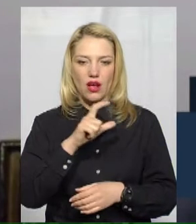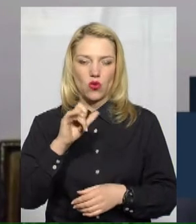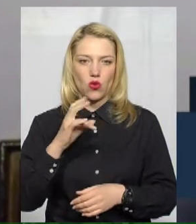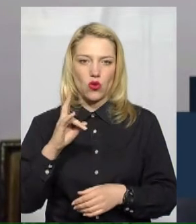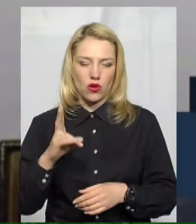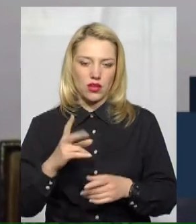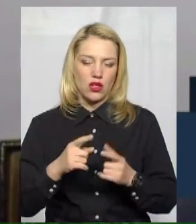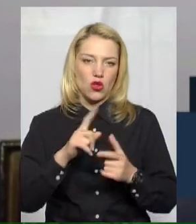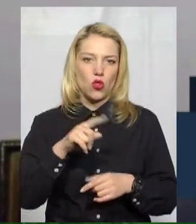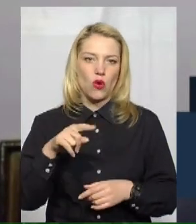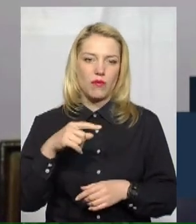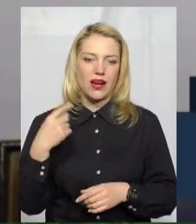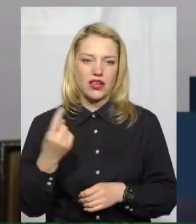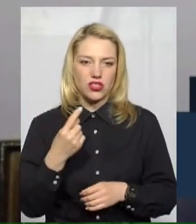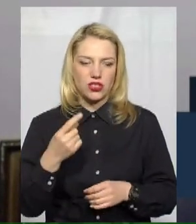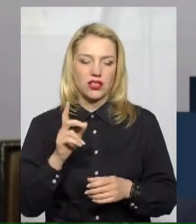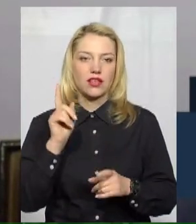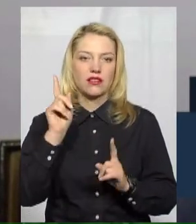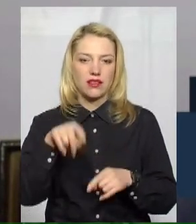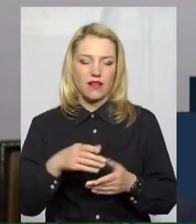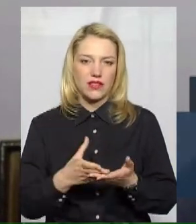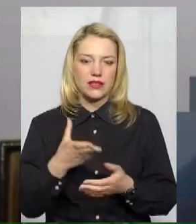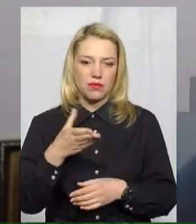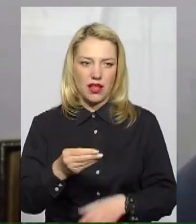оплату можна в Viberі на сьогоднішній день здійснювати.